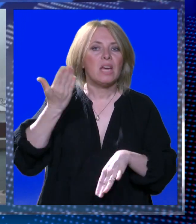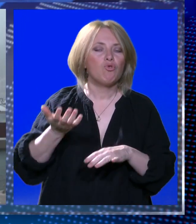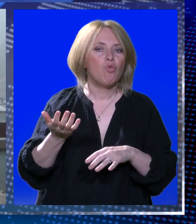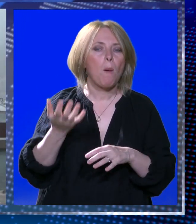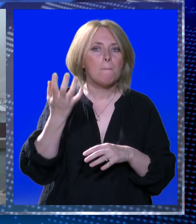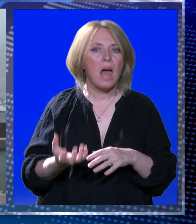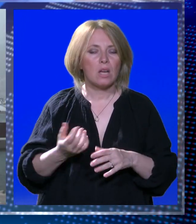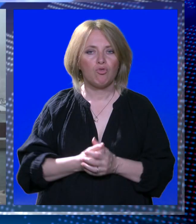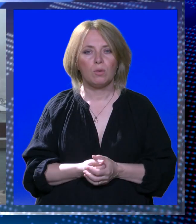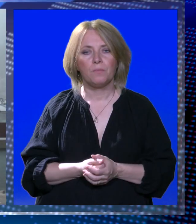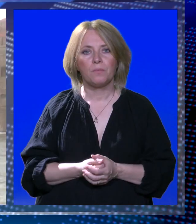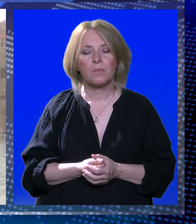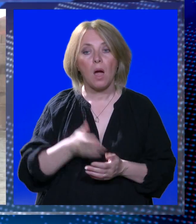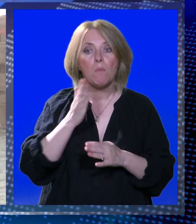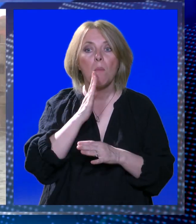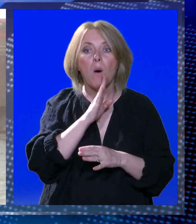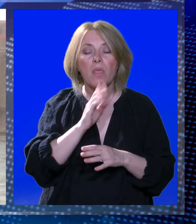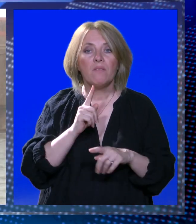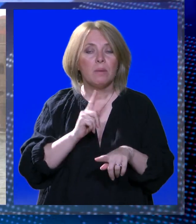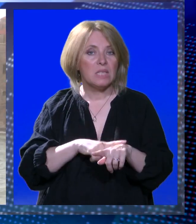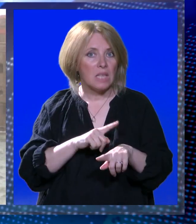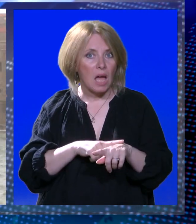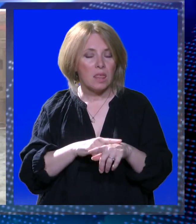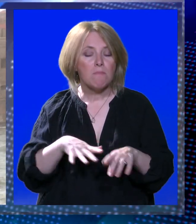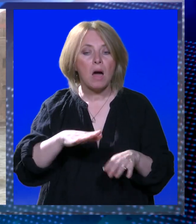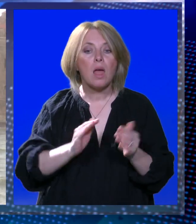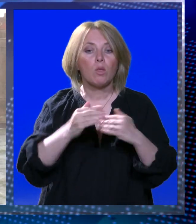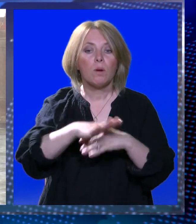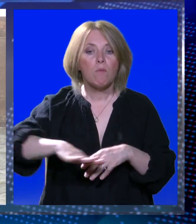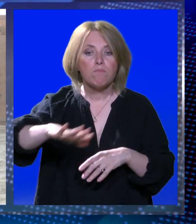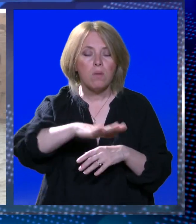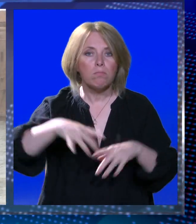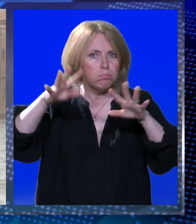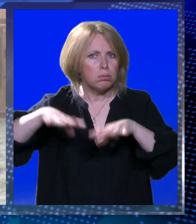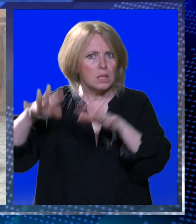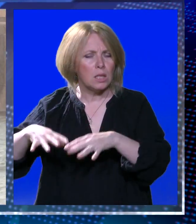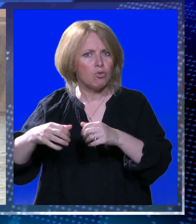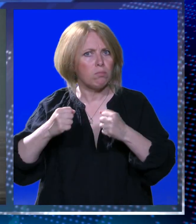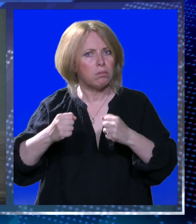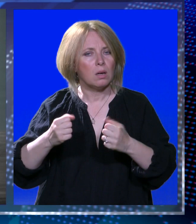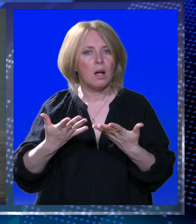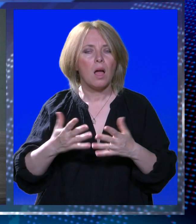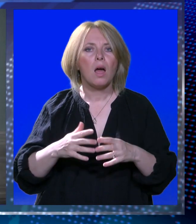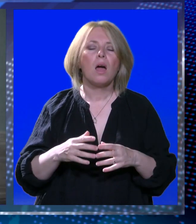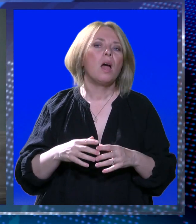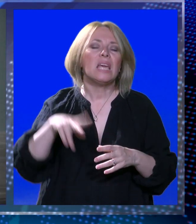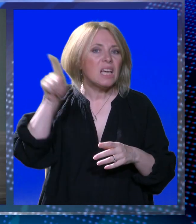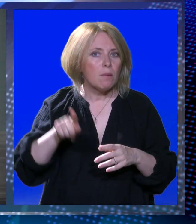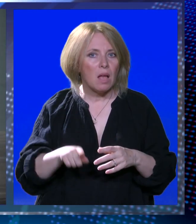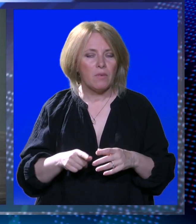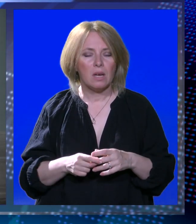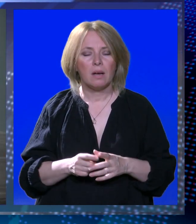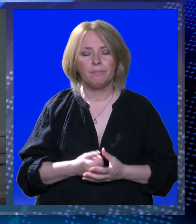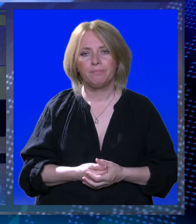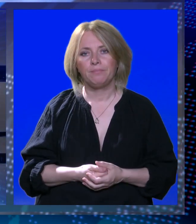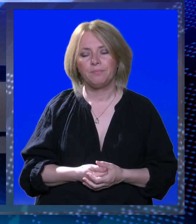U popodnevnim satima Dubrovačko područje pogodila kiša s pljuskovima i grmljavinom. Donosimo kakvo vrijeme meteorolozi predviđaju i za vikend